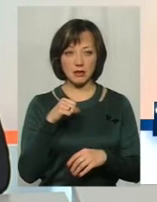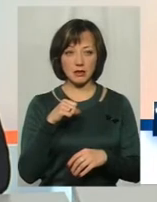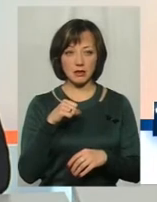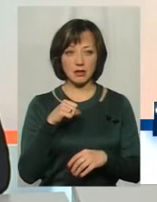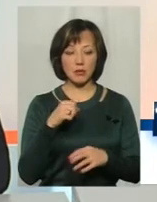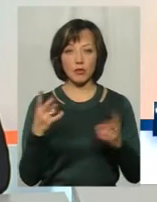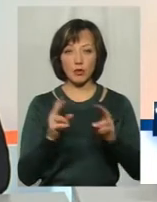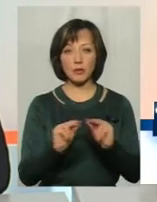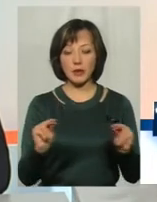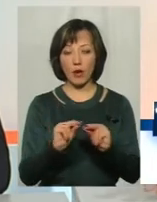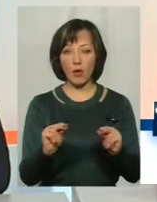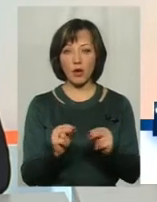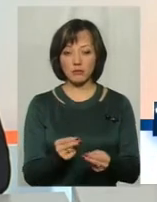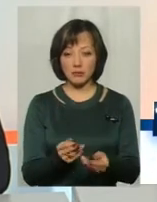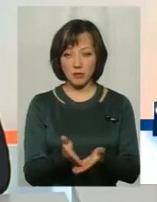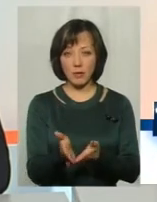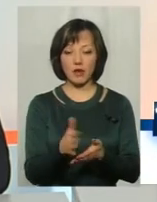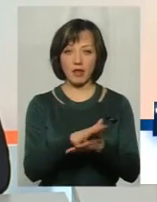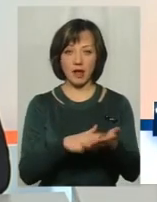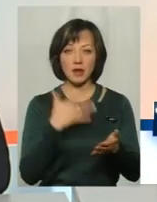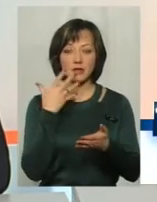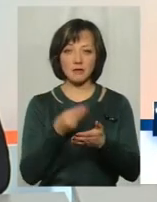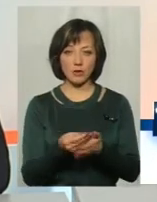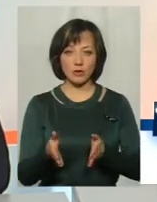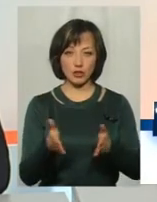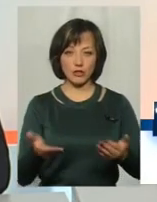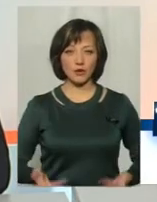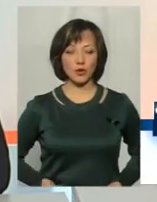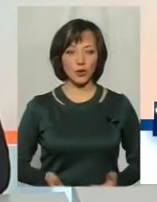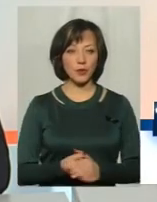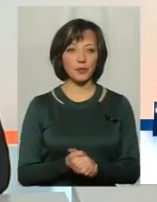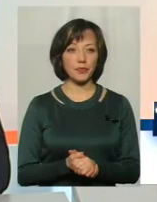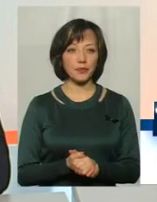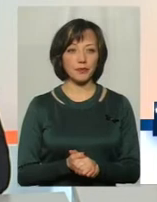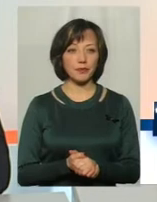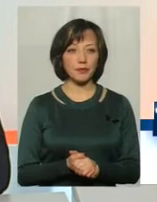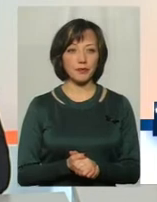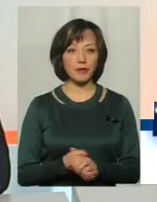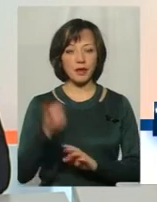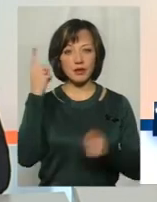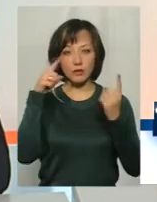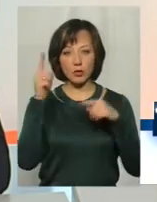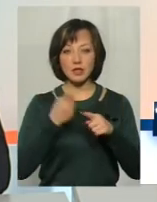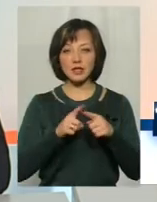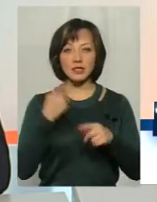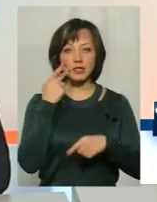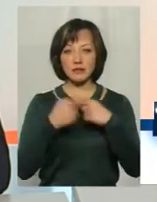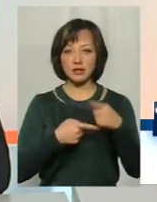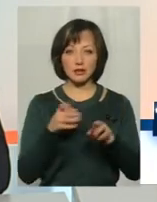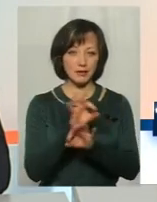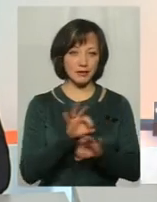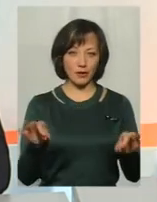Просто педагог її спрямовує, і вона далі йде своєю дорогою життєвою, скажімо так. Творчість – це завжди кльово.